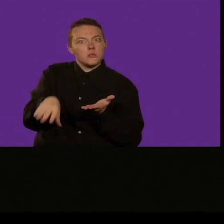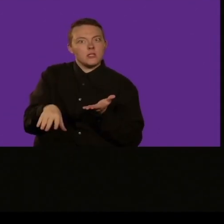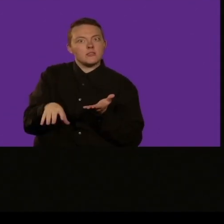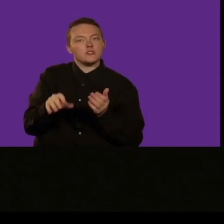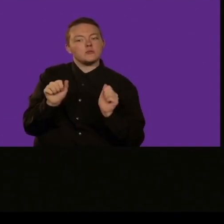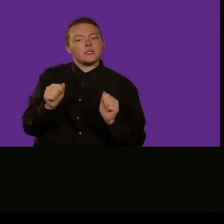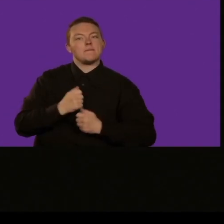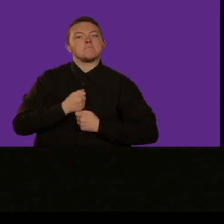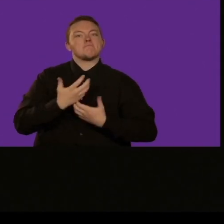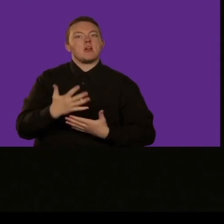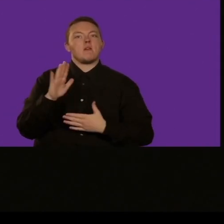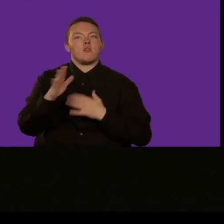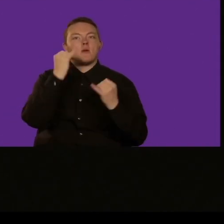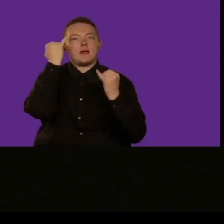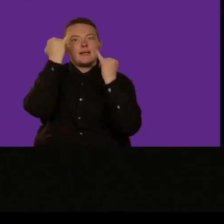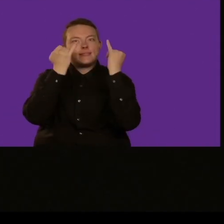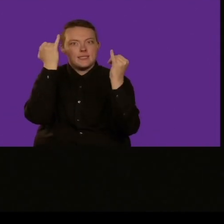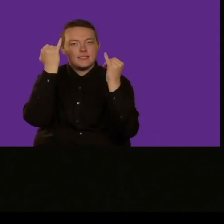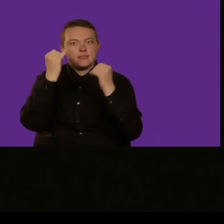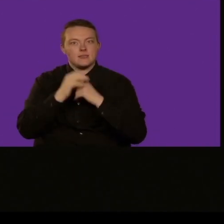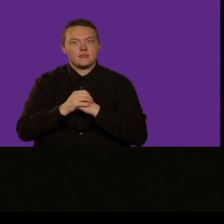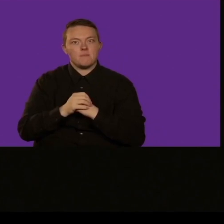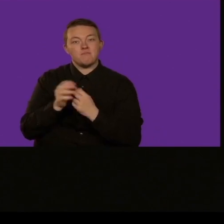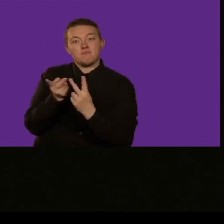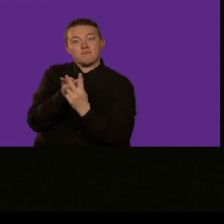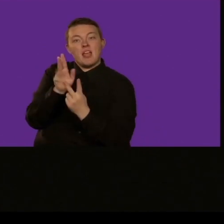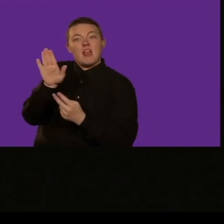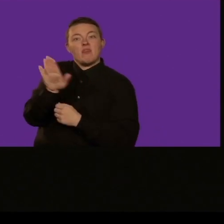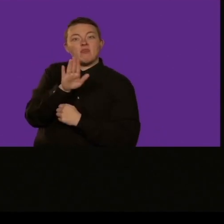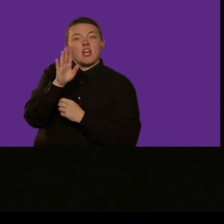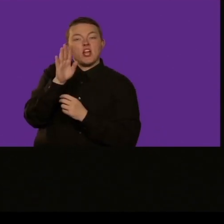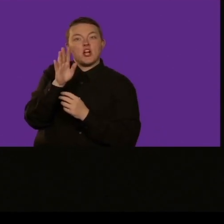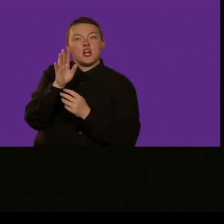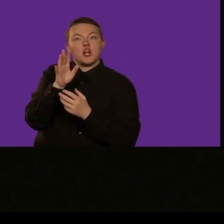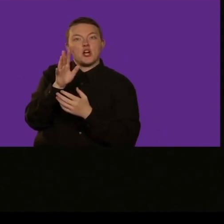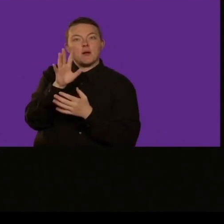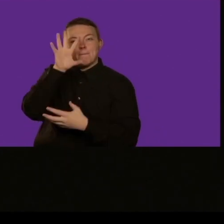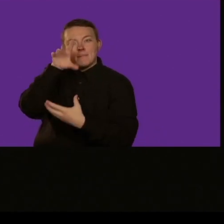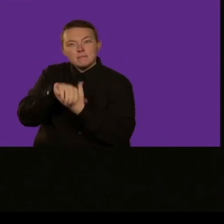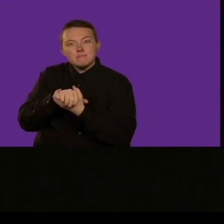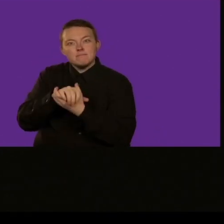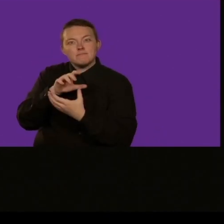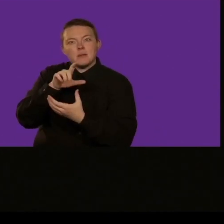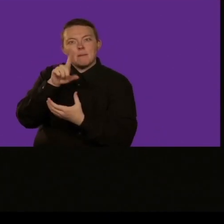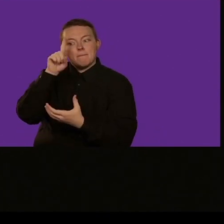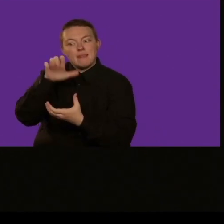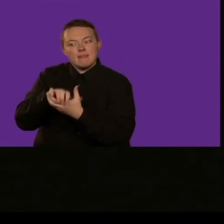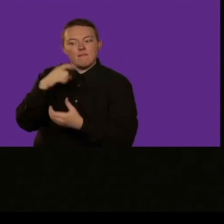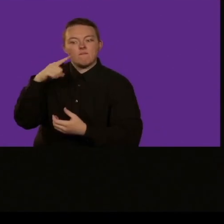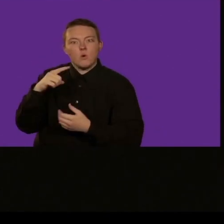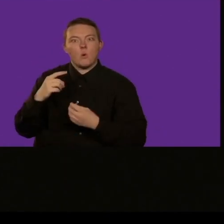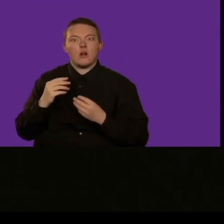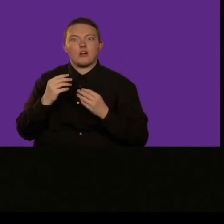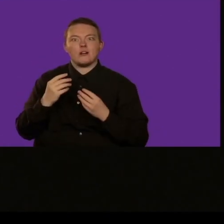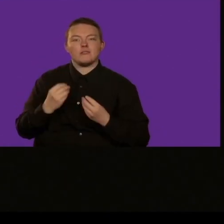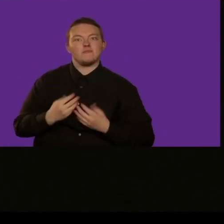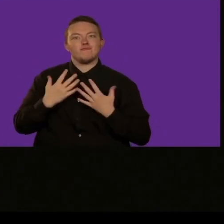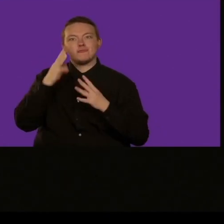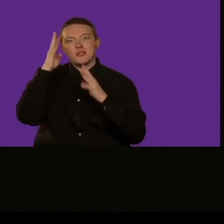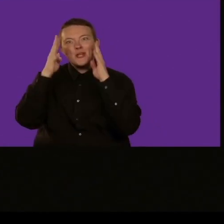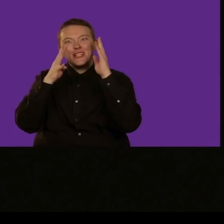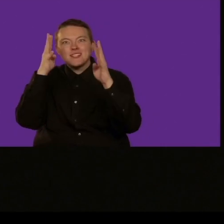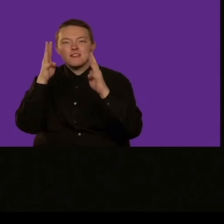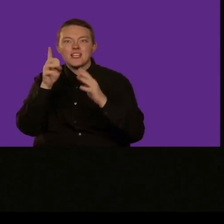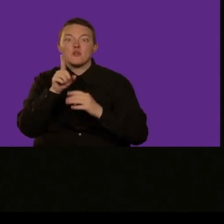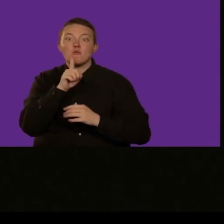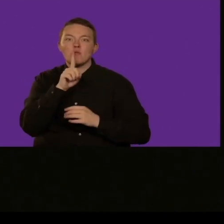imparare tramite il gioco, e un modo di poter credere in ciò che facciamo come educatori, e siamo